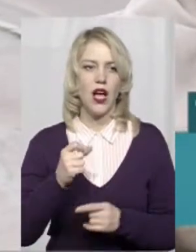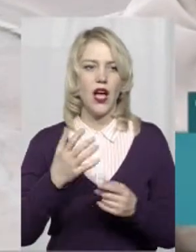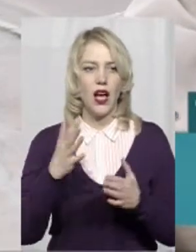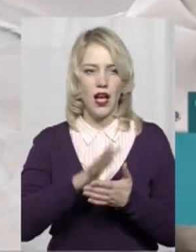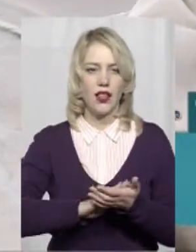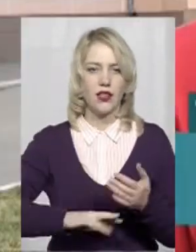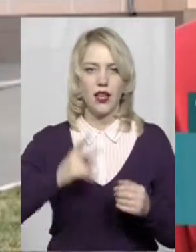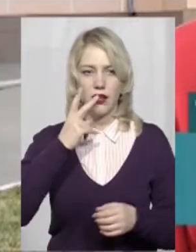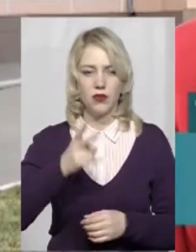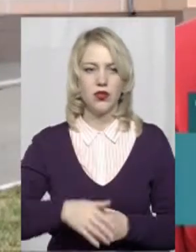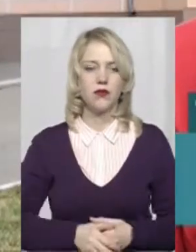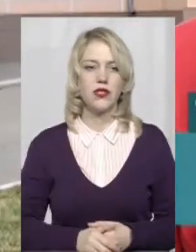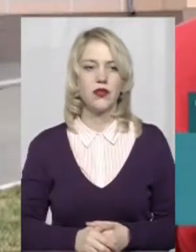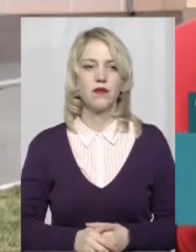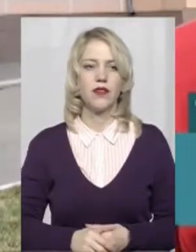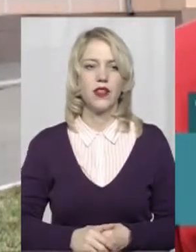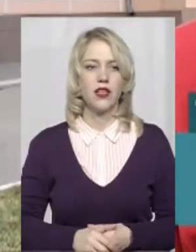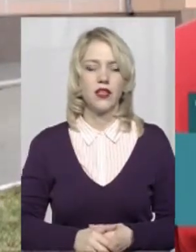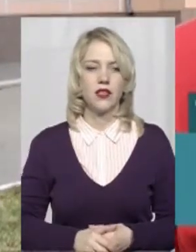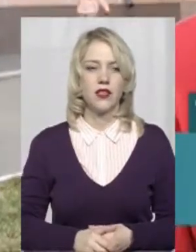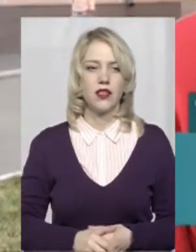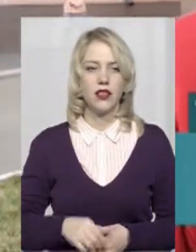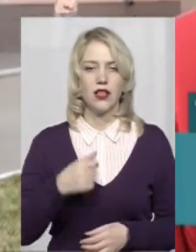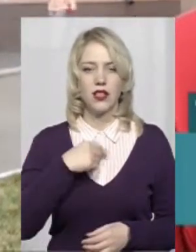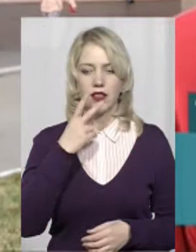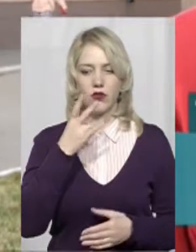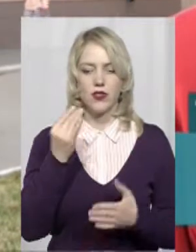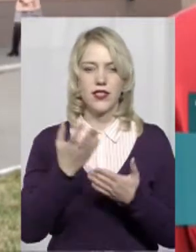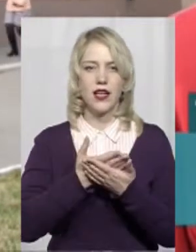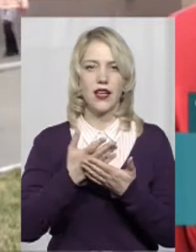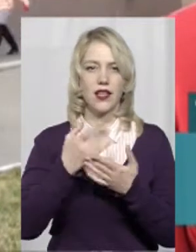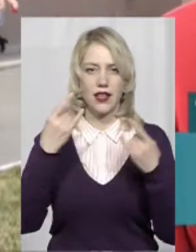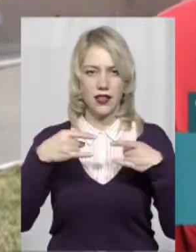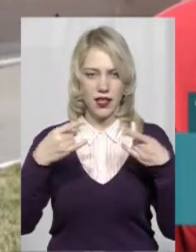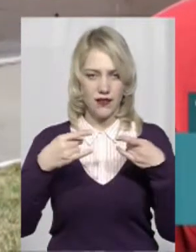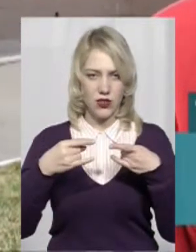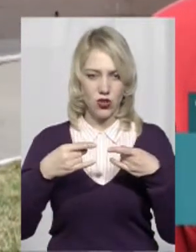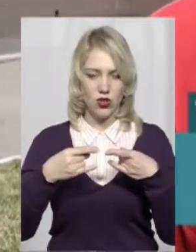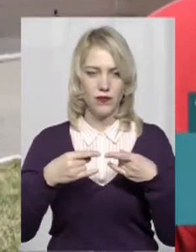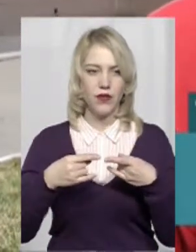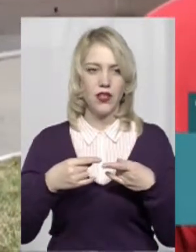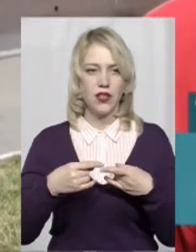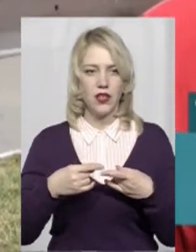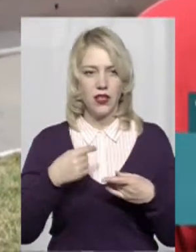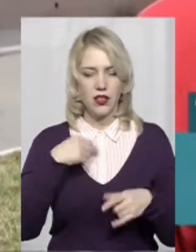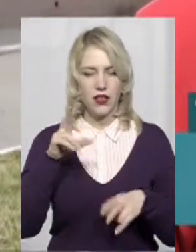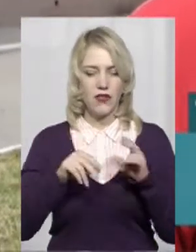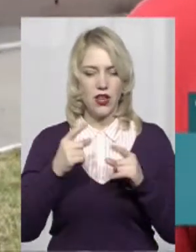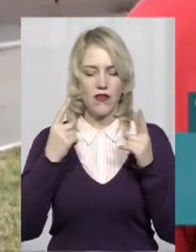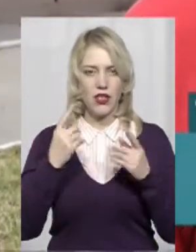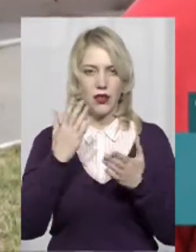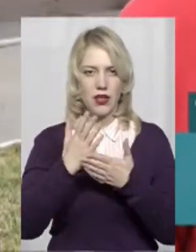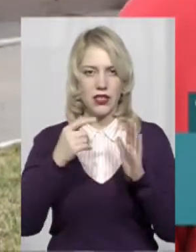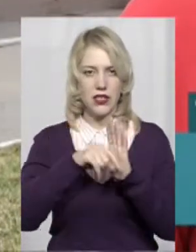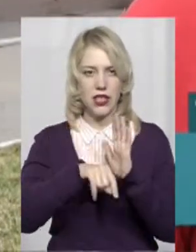надалі там буде видно. Я її дивлюсь випуски по телевізору, я вважаю, що творчість багато має значення, велике